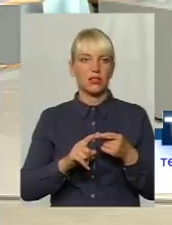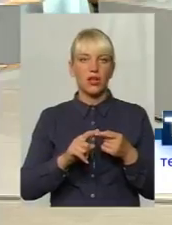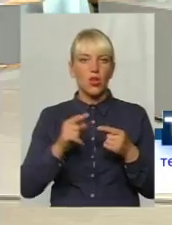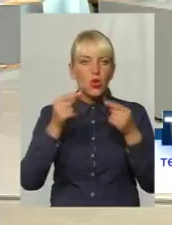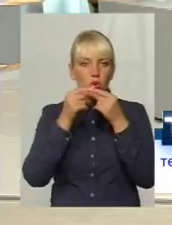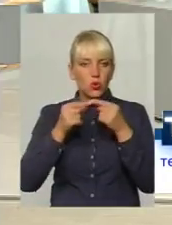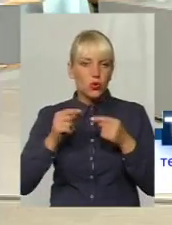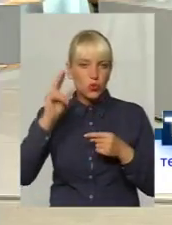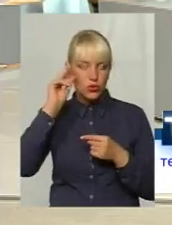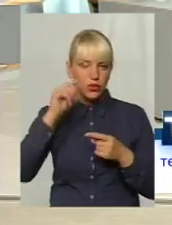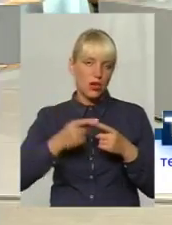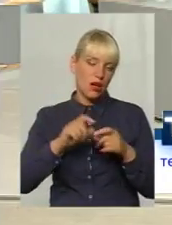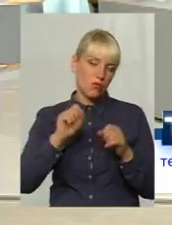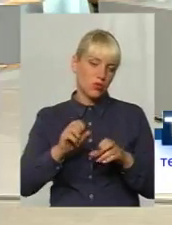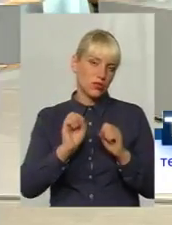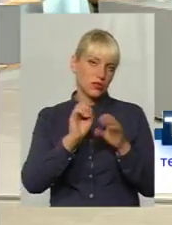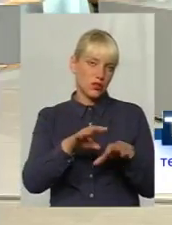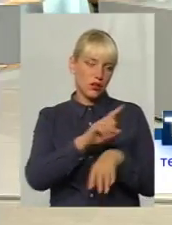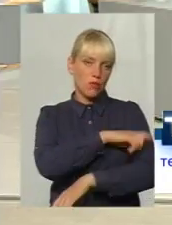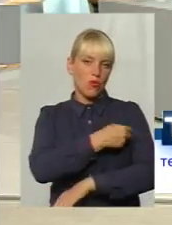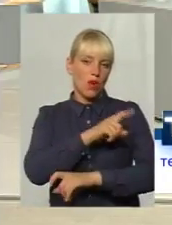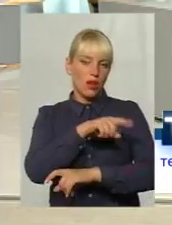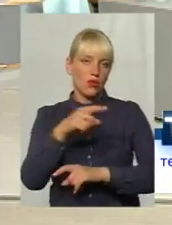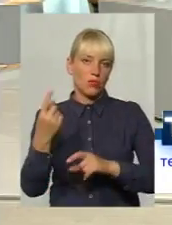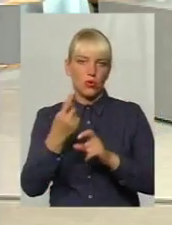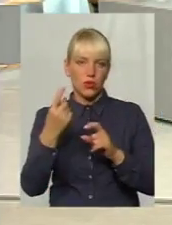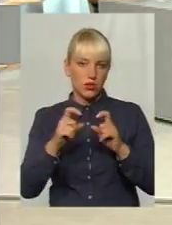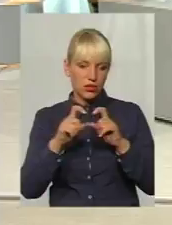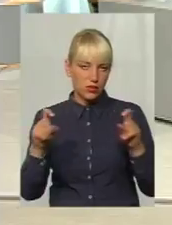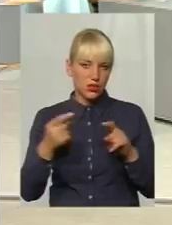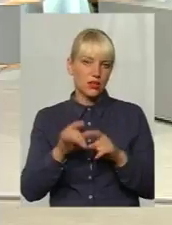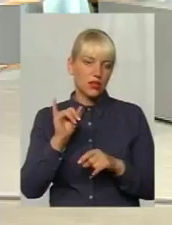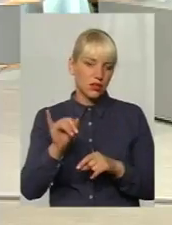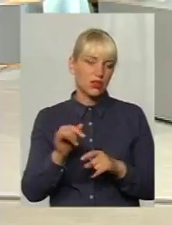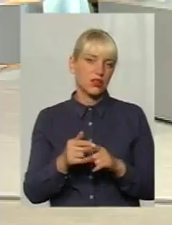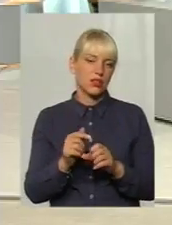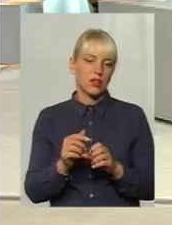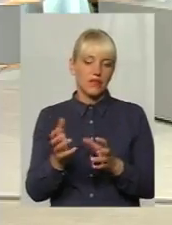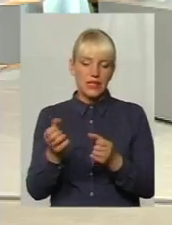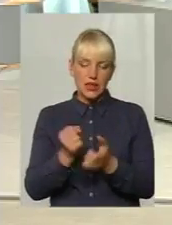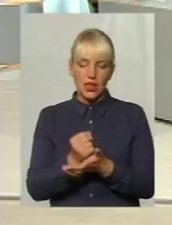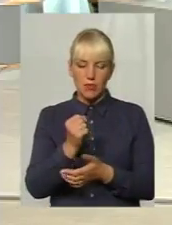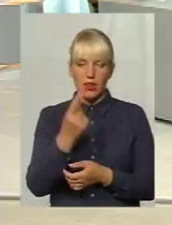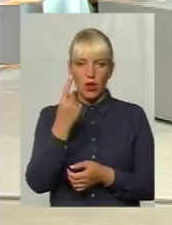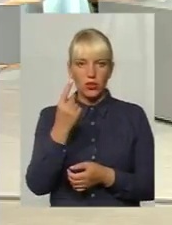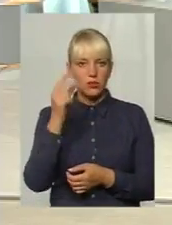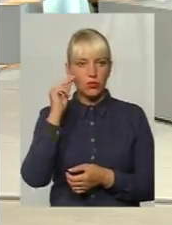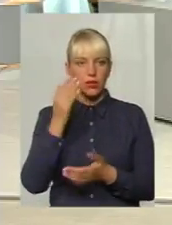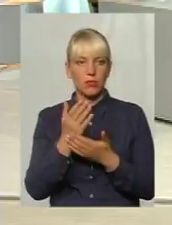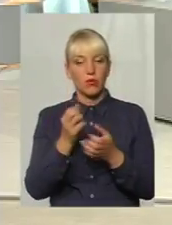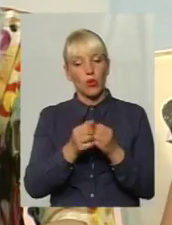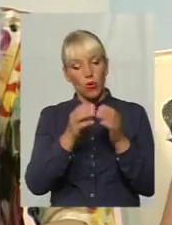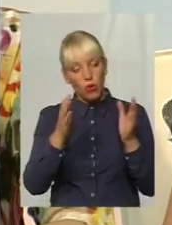лабораторії. Там на холістерин, наскільки я знаю, наші пацієнти беруть ці направлення на один показник, якщо є комплекс